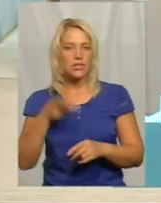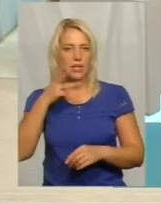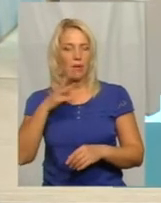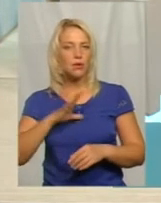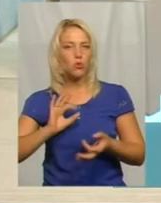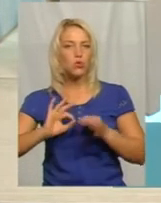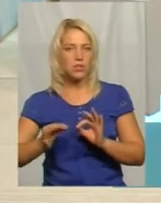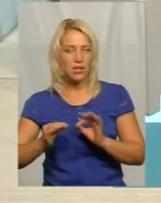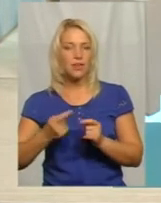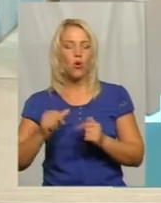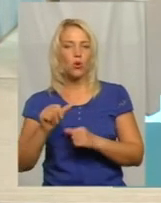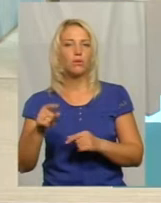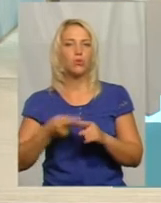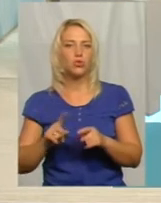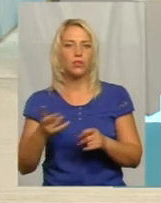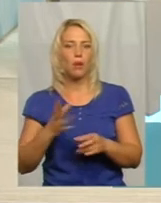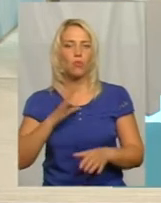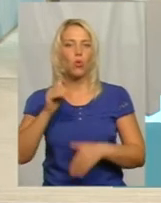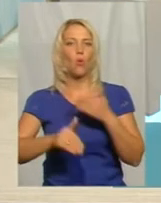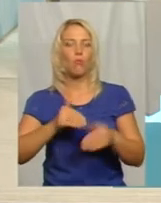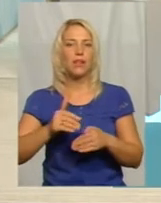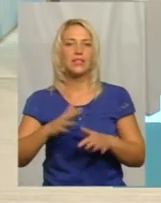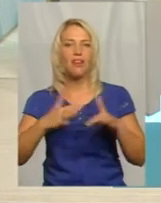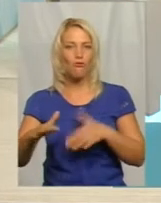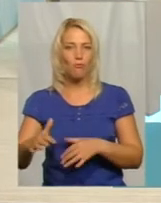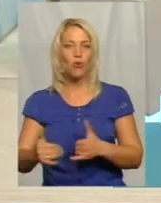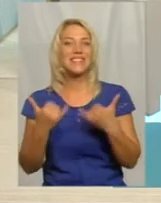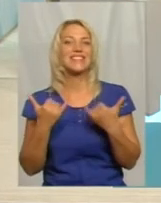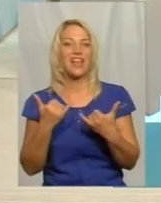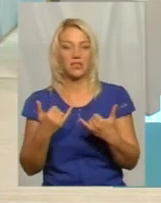складне, окрім того, що треба було купатися в морі зараз, а вже дуже холодно.